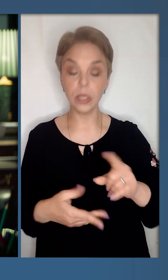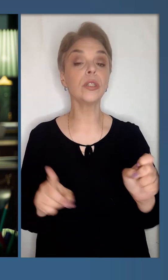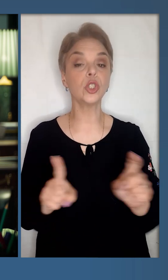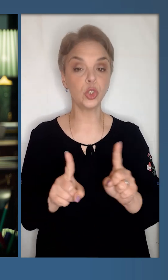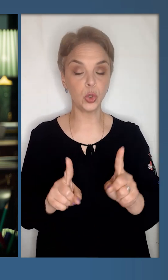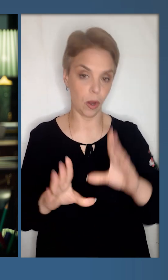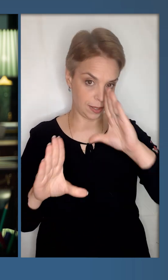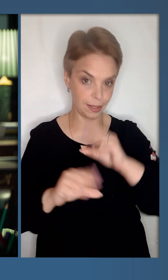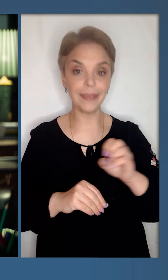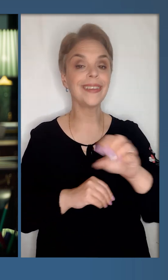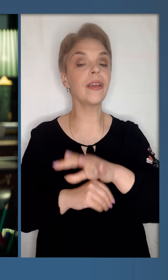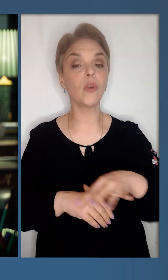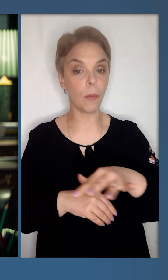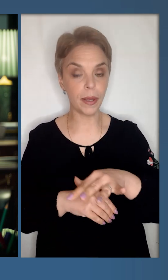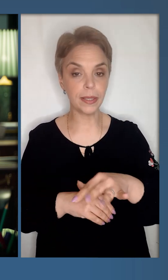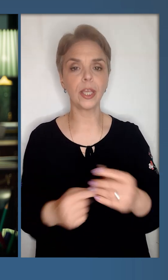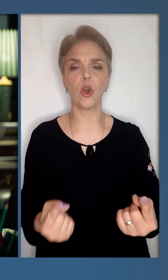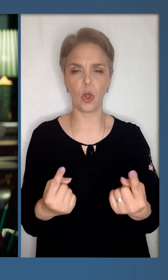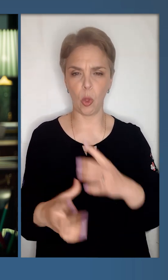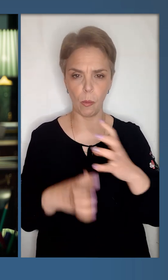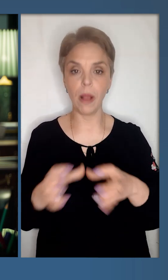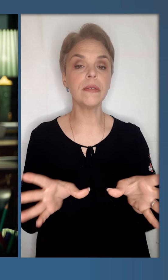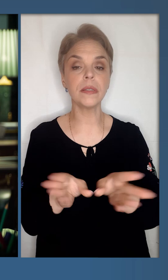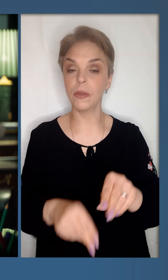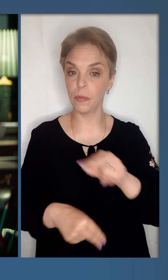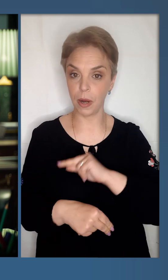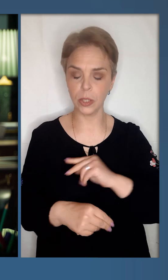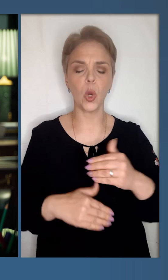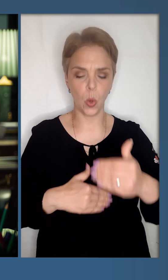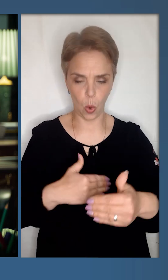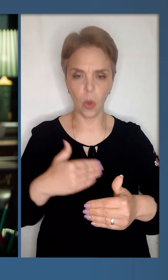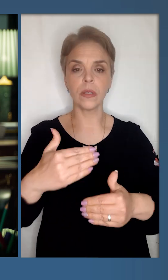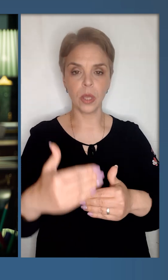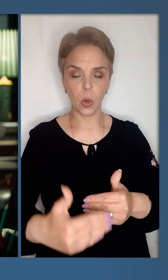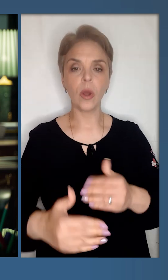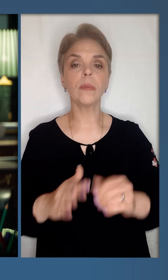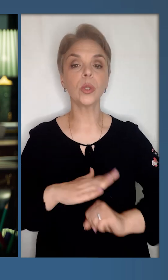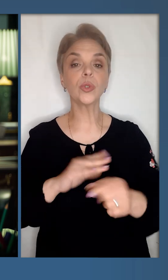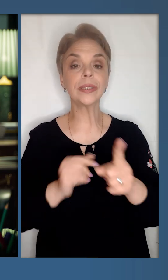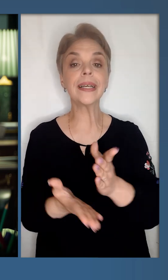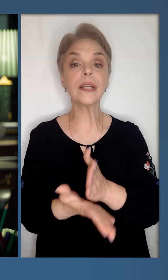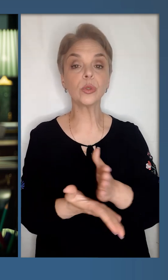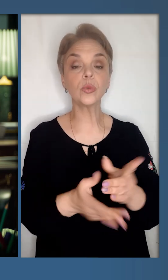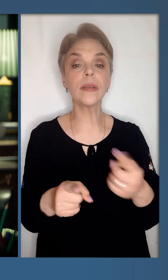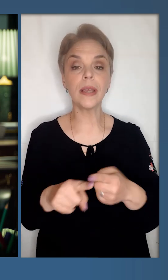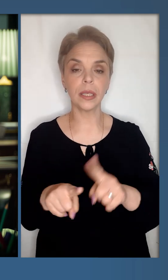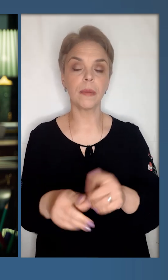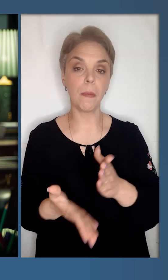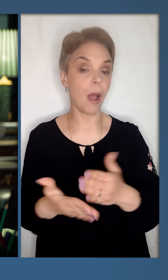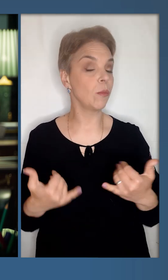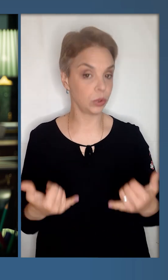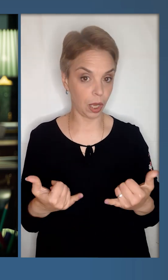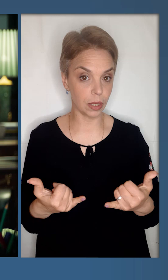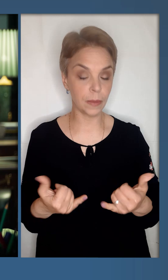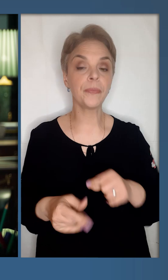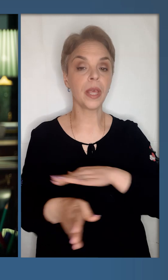цінності, на що здатна європейська і глобальна співпраця. Крок за кроком, на основі тих ресурсів, які